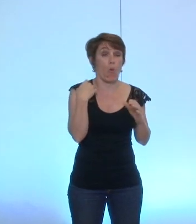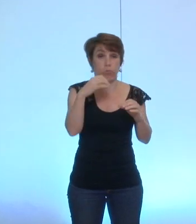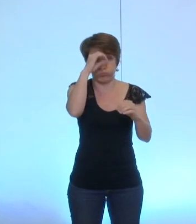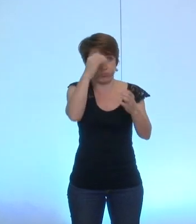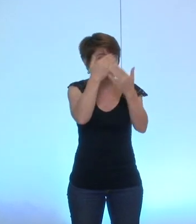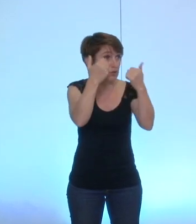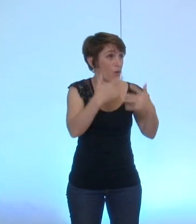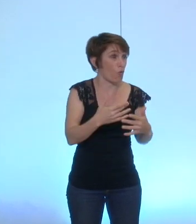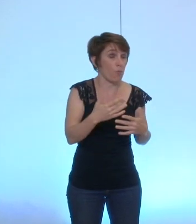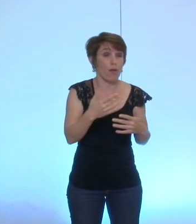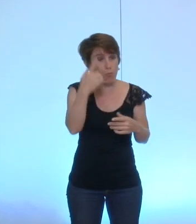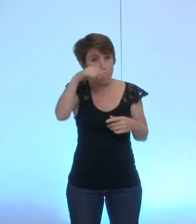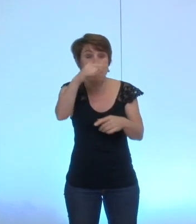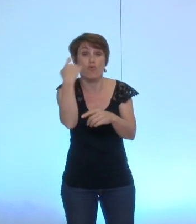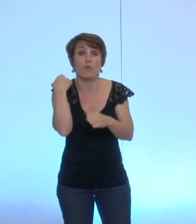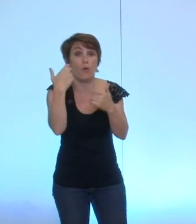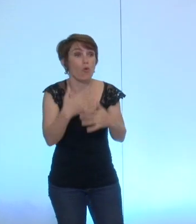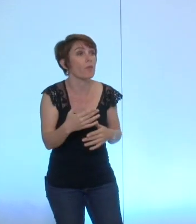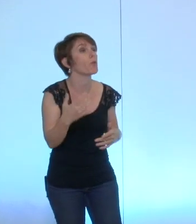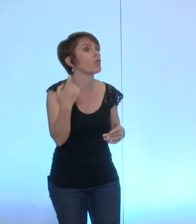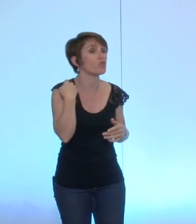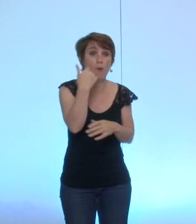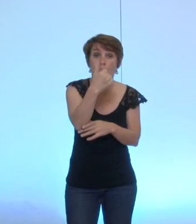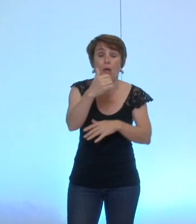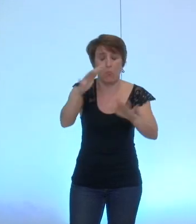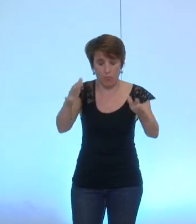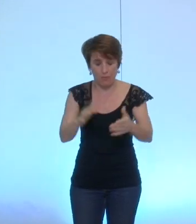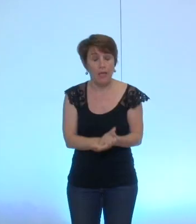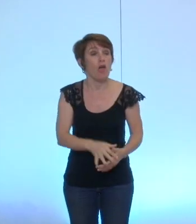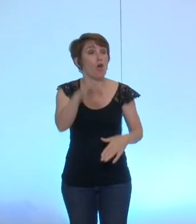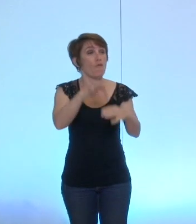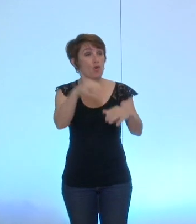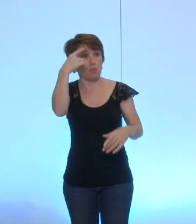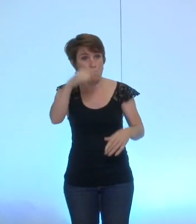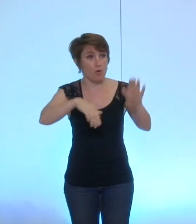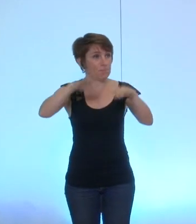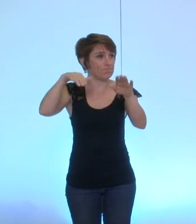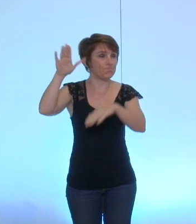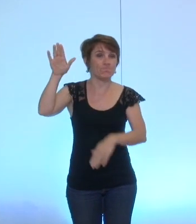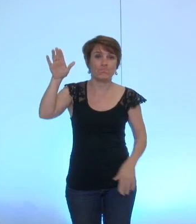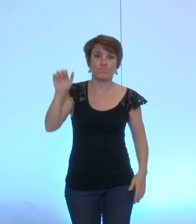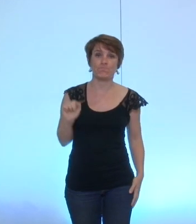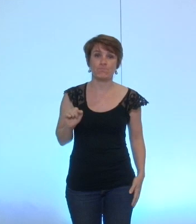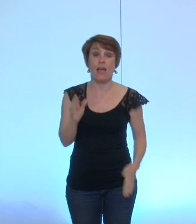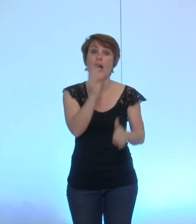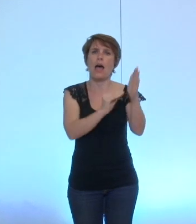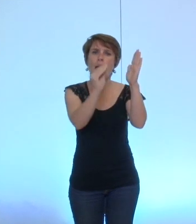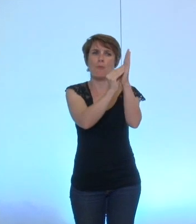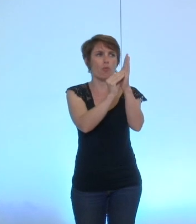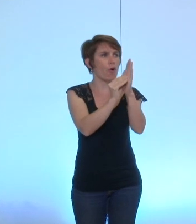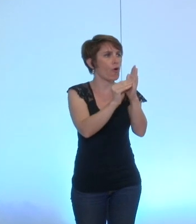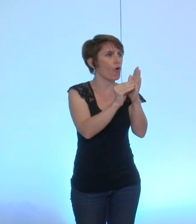numéro 1 il est le numéro T qui est pour donc cet amendement l'amendement